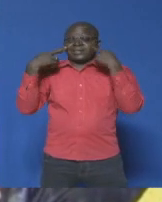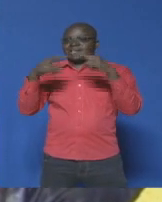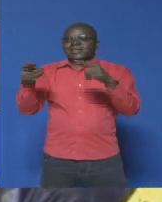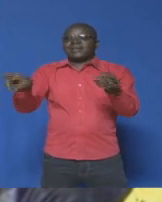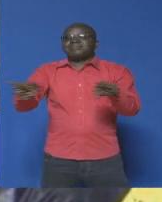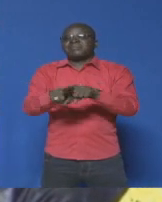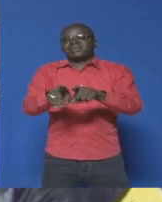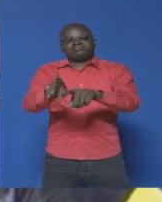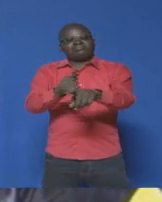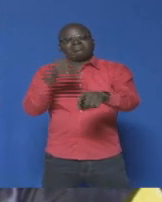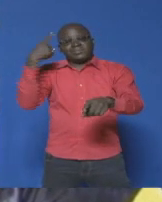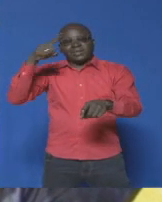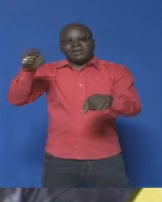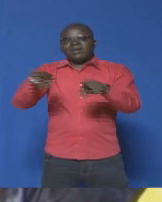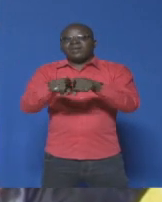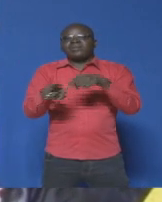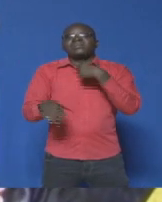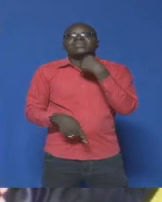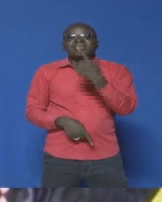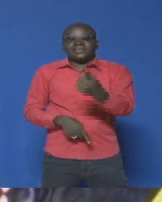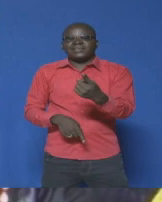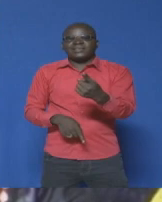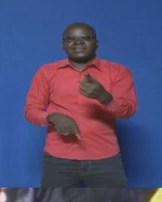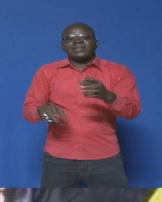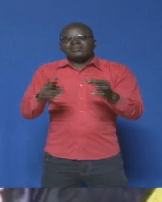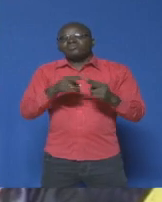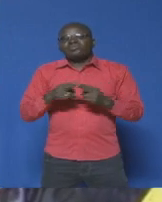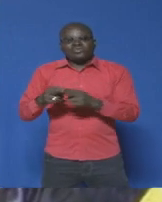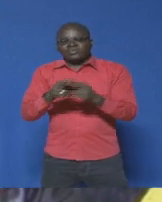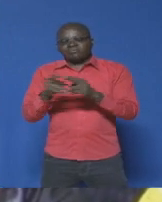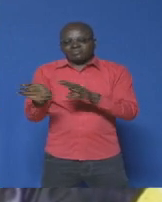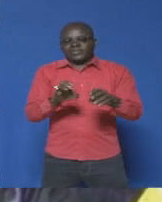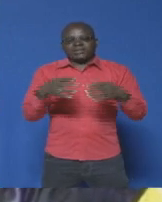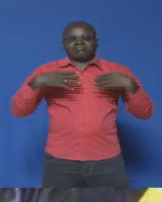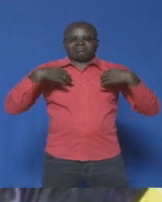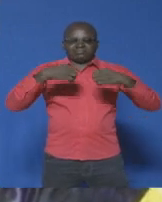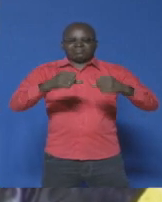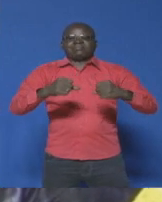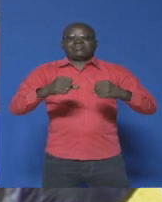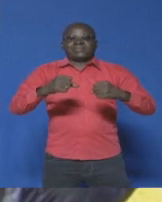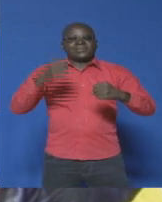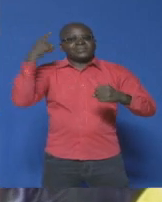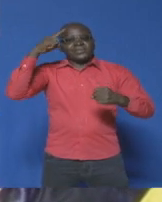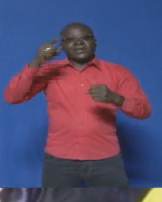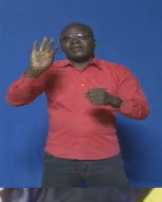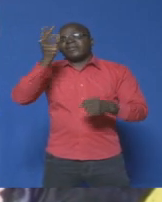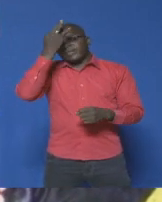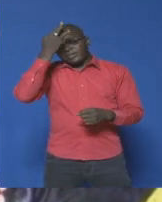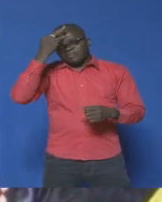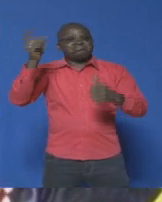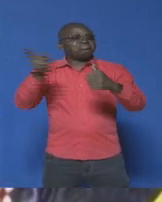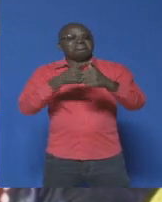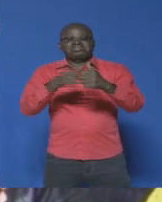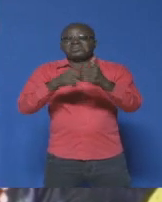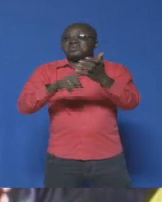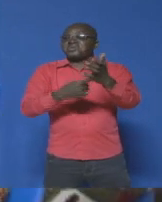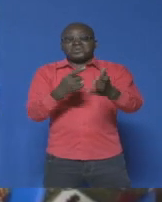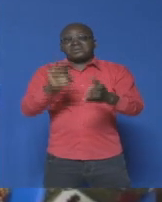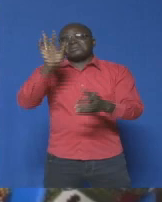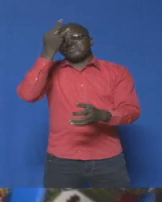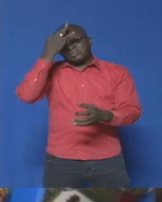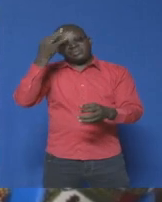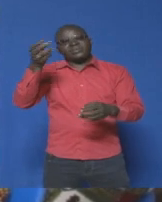Parce que comme l'adage le dit, l'union fait la force. Il n jamais eu de fédération en Côte d'Ivoire, c'est la première fois qu'une fédération est vue le jour.